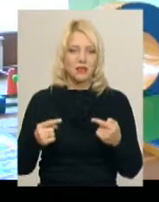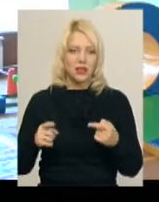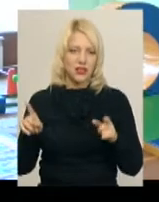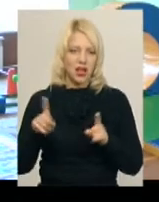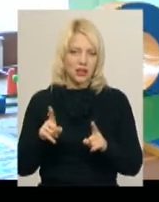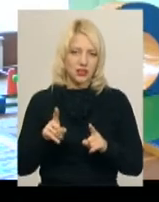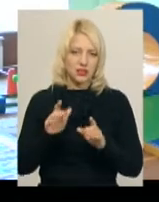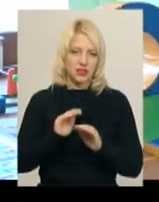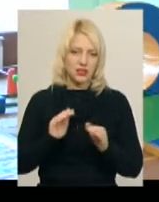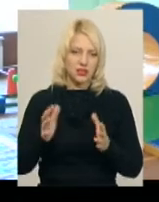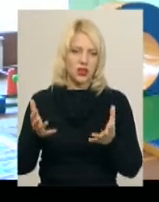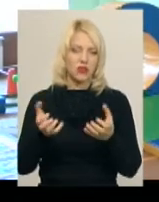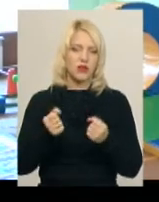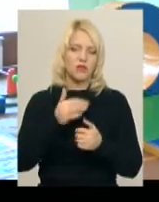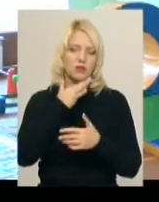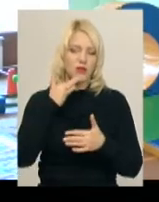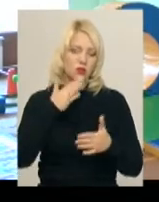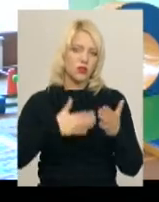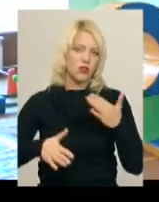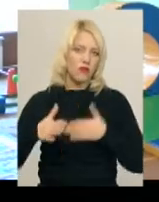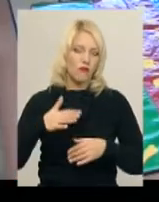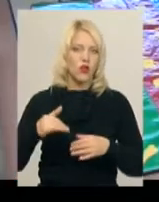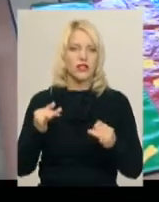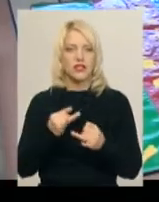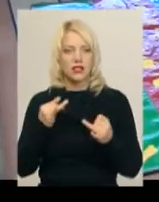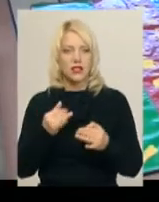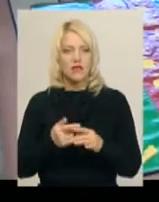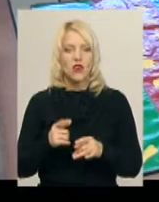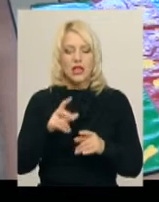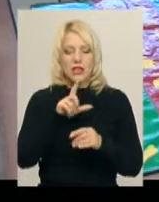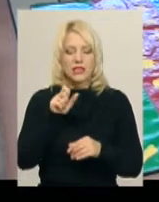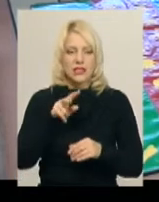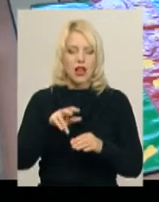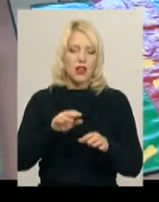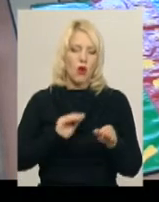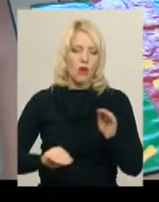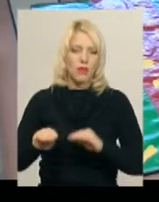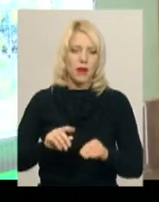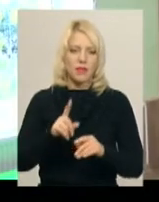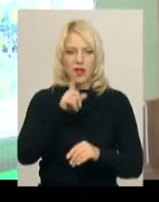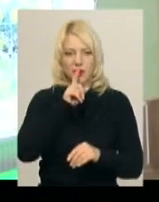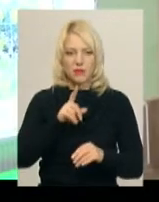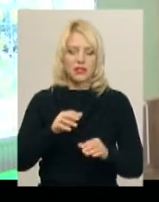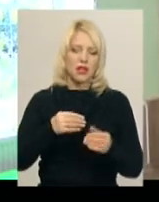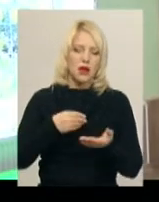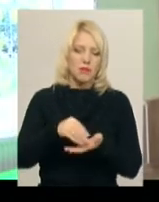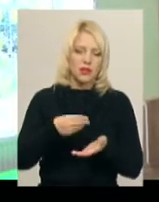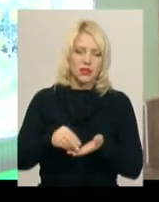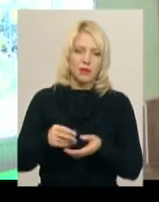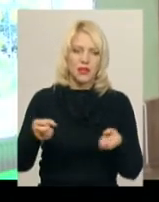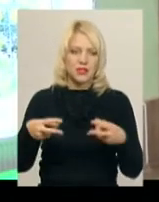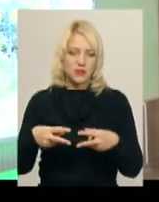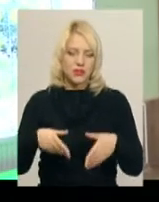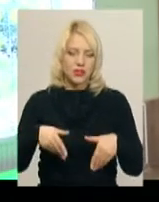де діти отримують масу задоволення, де дітям дуже цікаво. Зал обладнали за місяць. Придбали сенсорні доріжки, масажні килимки,